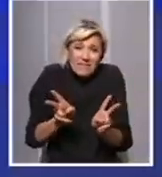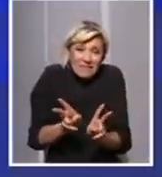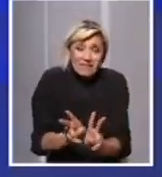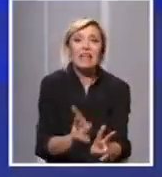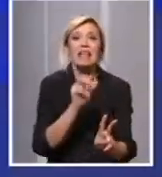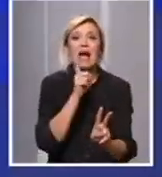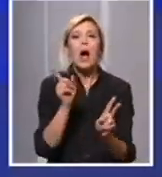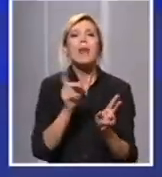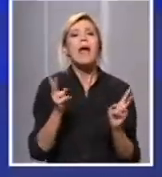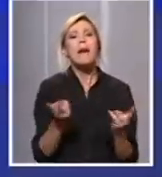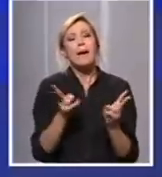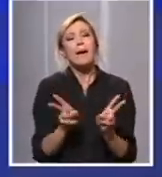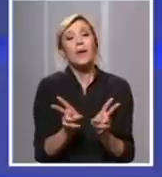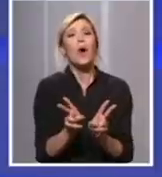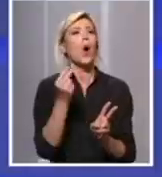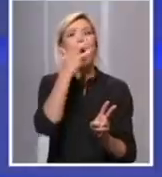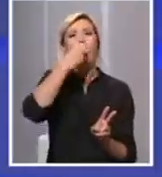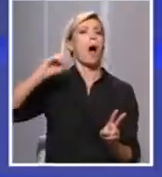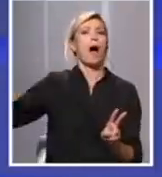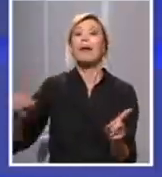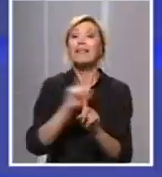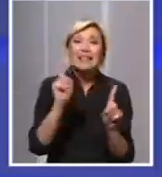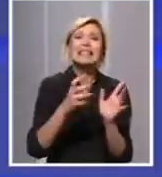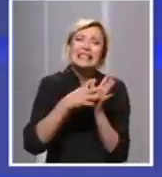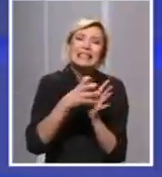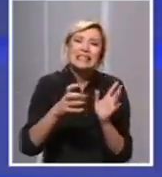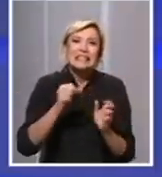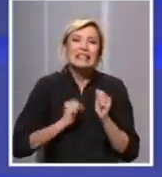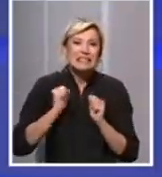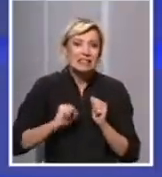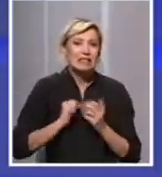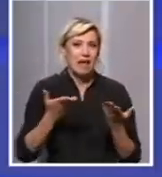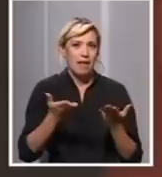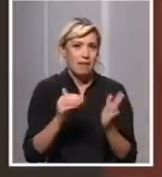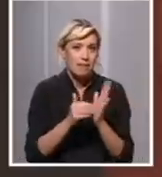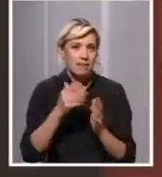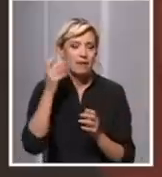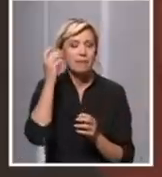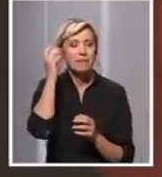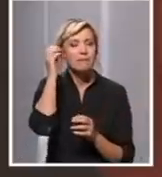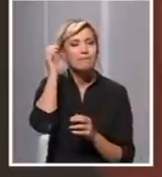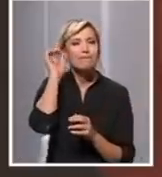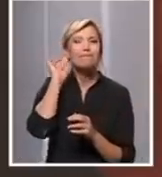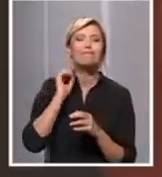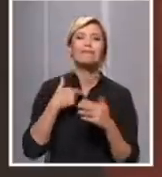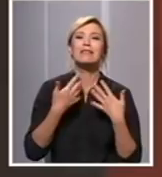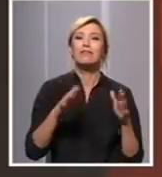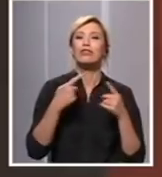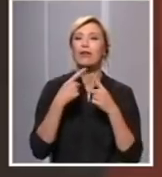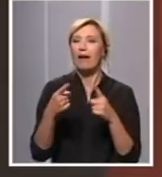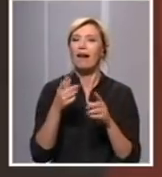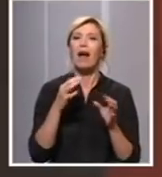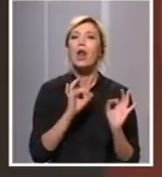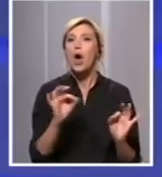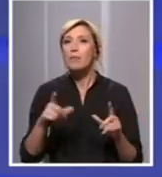za njegov dalji razvoj i opsta. Govorimo sve vrijeme o ovim merama. Ja pomenuhi ovaj uslovno rečeno povratak normalnom životu. Prosto dolazimo svi na